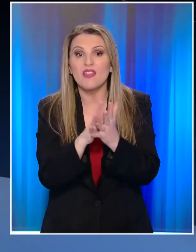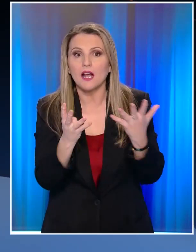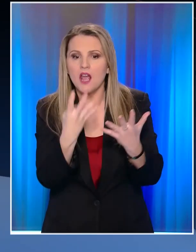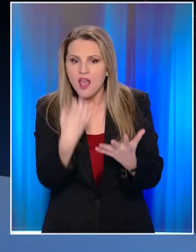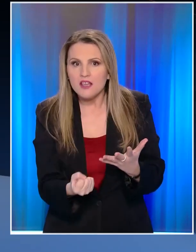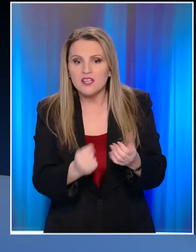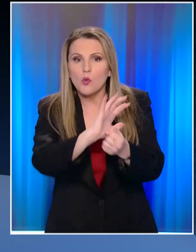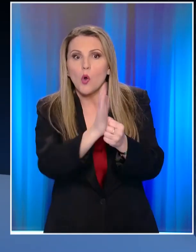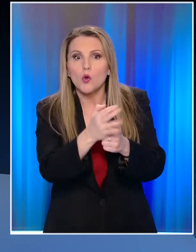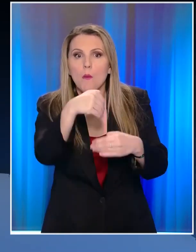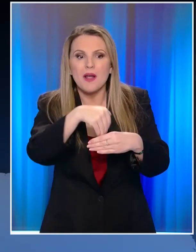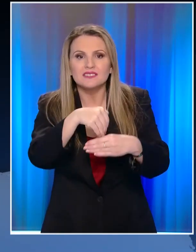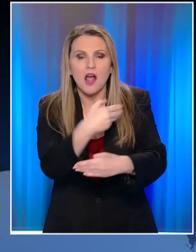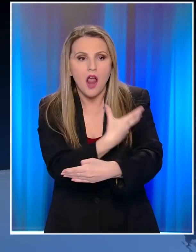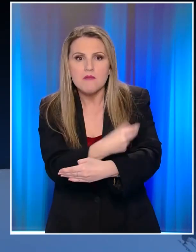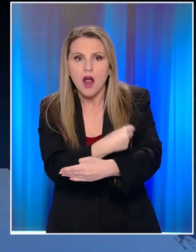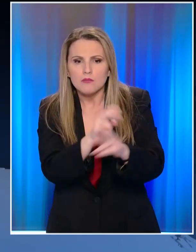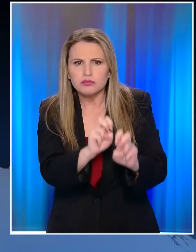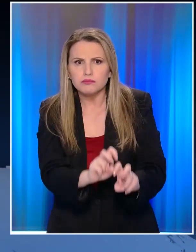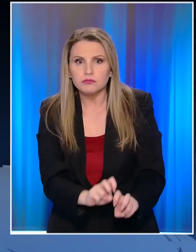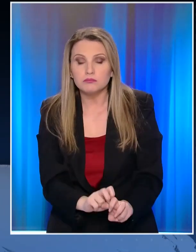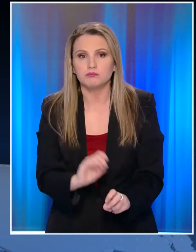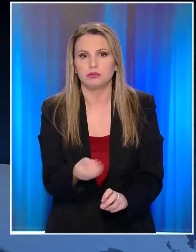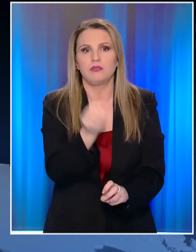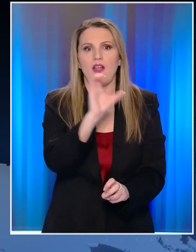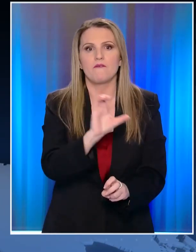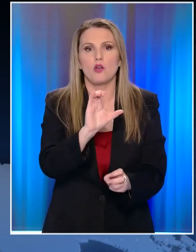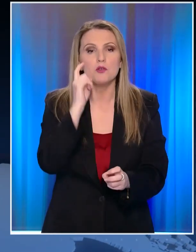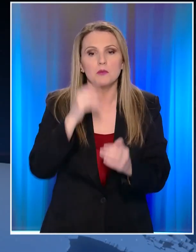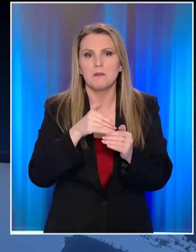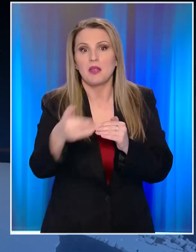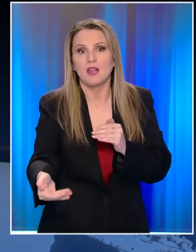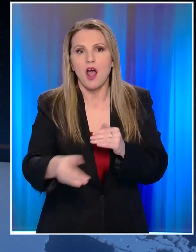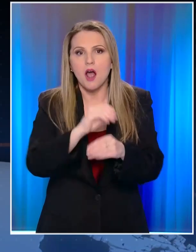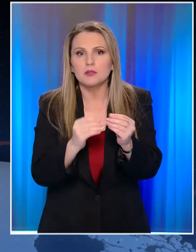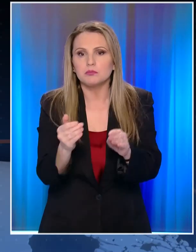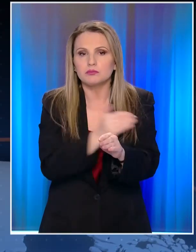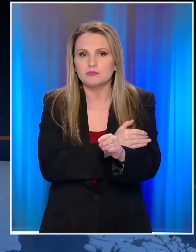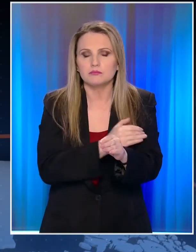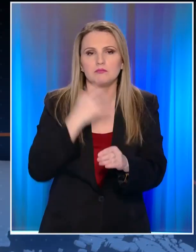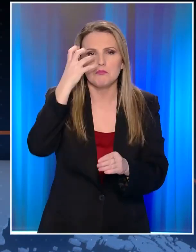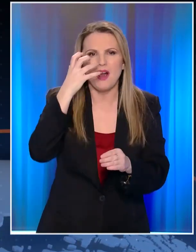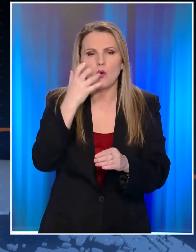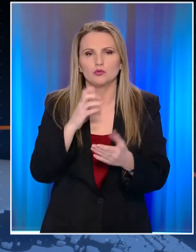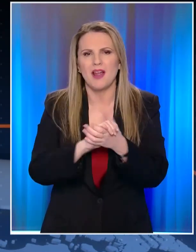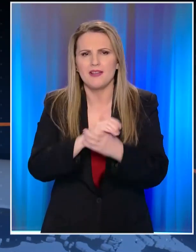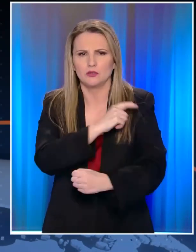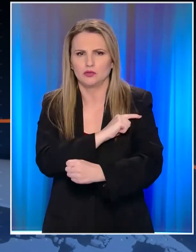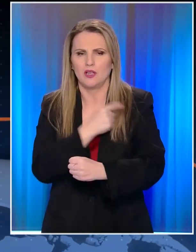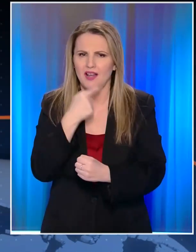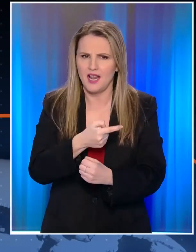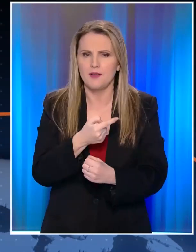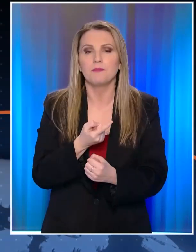Αλλάζοντας έτσι την ιστορία της εμφάνισης της πανδημίας στην Ευρώπη. Την ίδια ώρα η Παγκόσμια Ιαντρική Ένωση προειδοποιεί ότι άργα ή γρήγορα